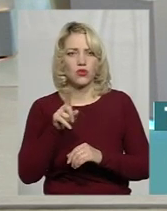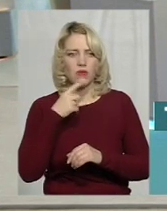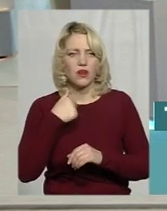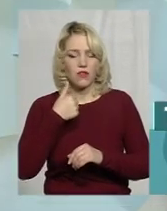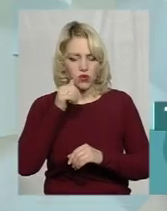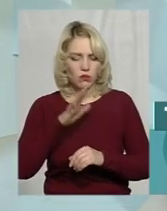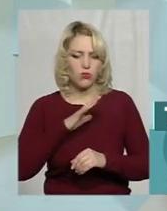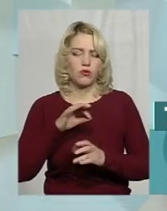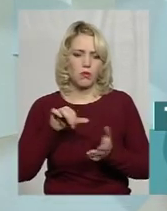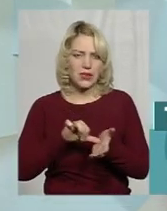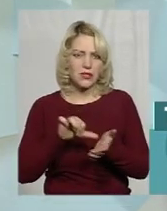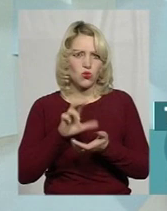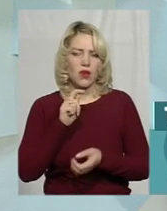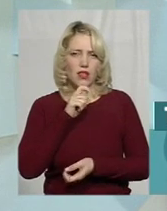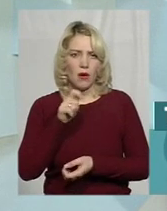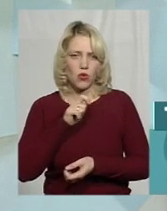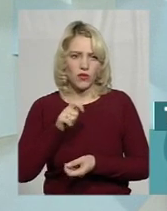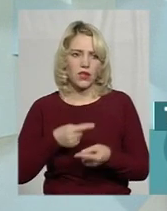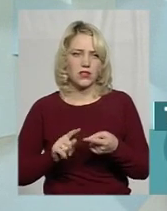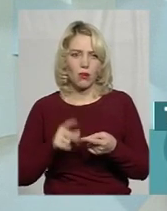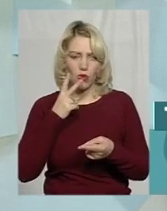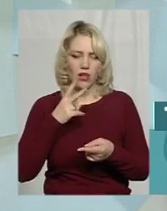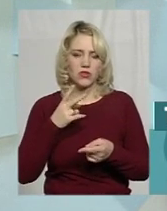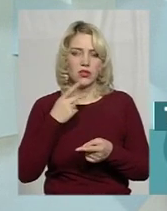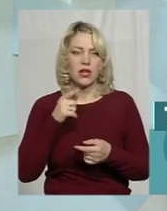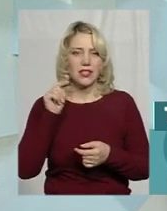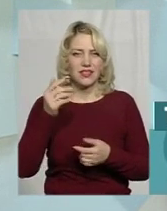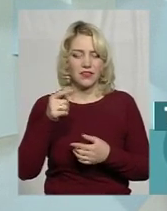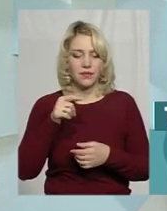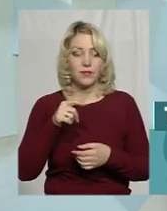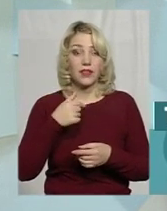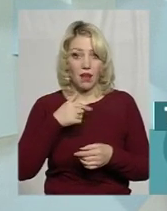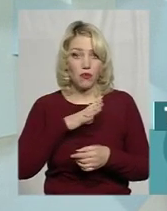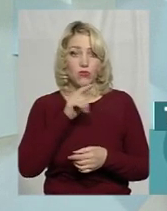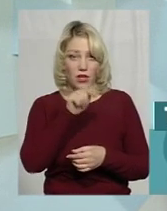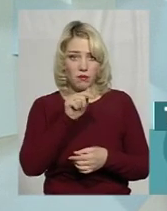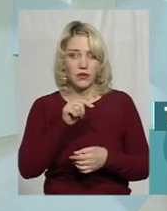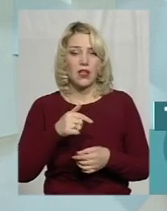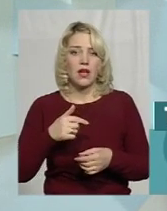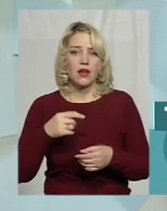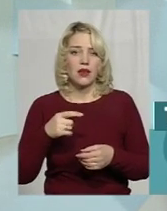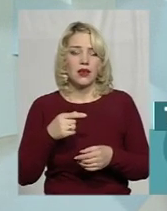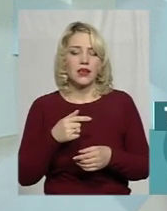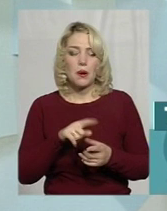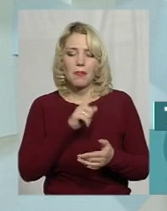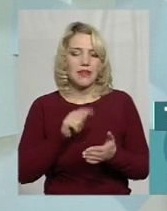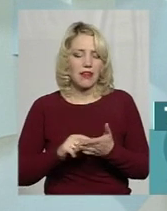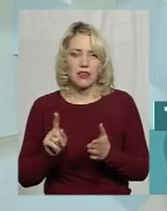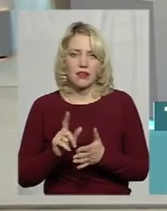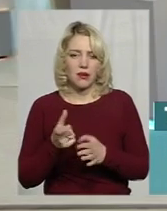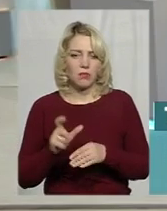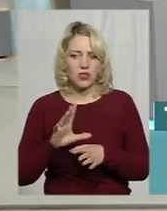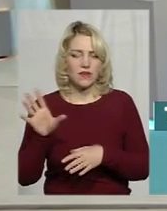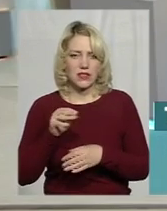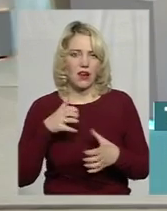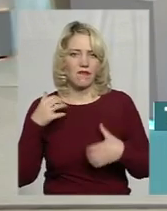на цьому брифіну, показують кадри якраз звідти. Тобто питання, яке всіх більше всього